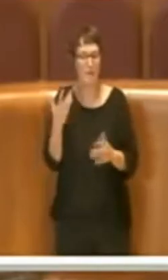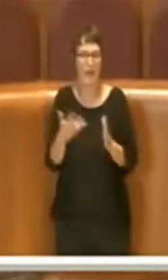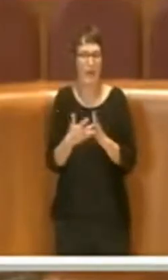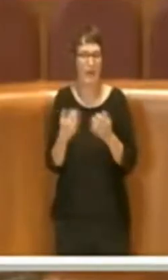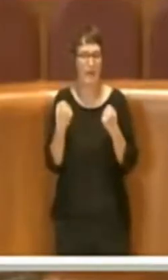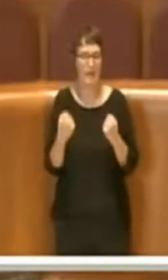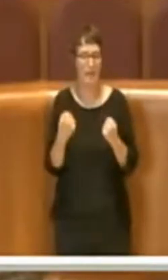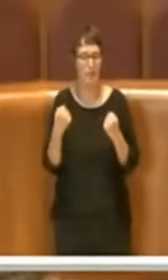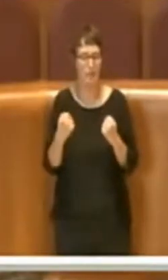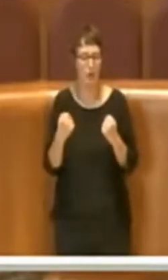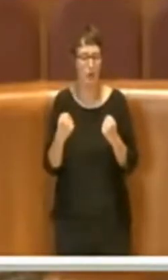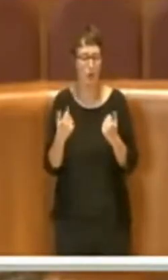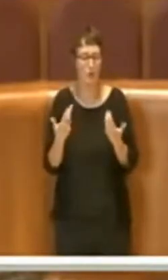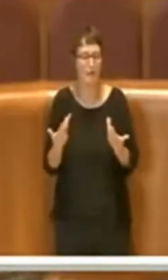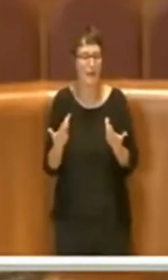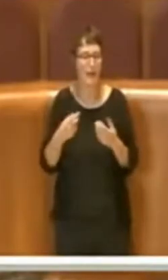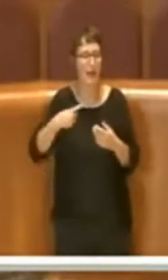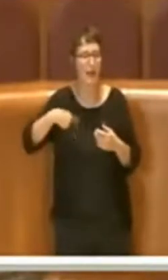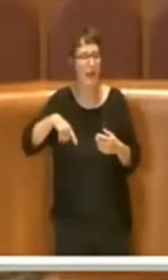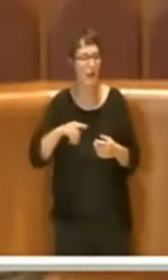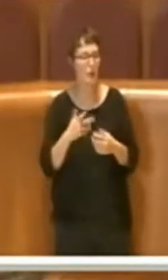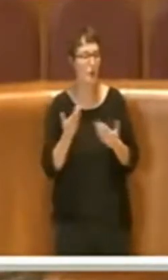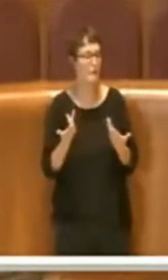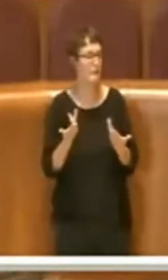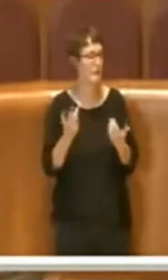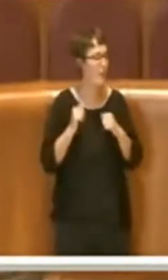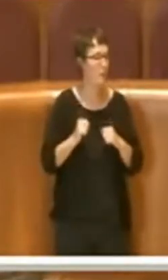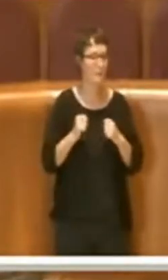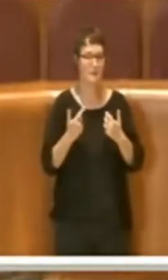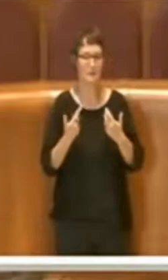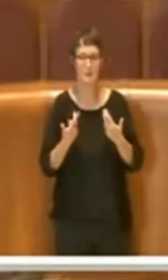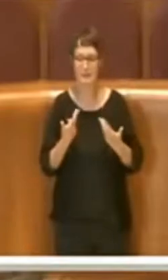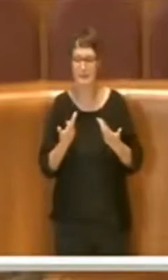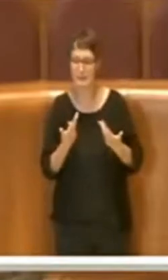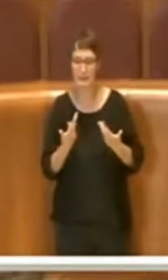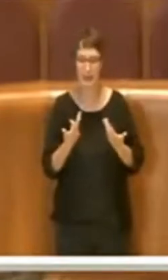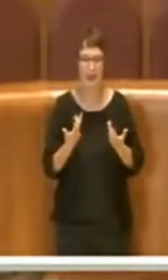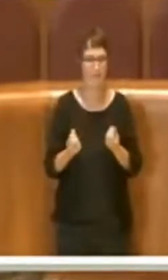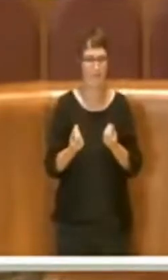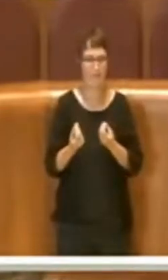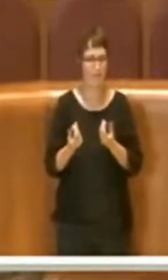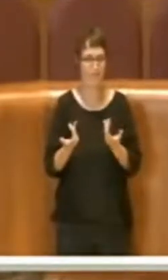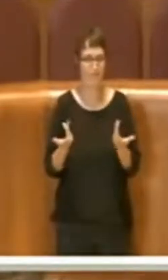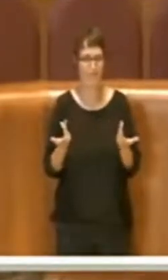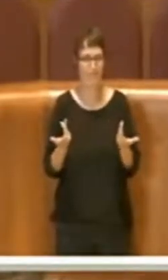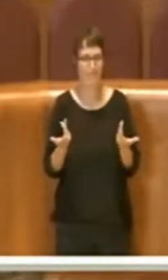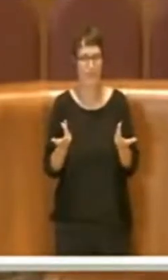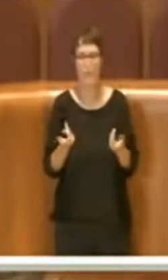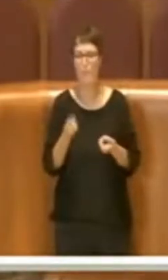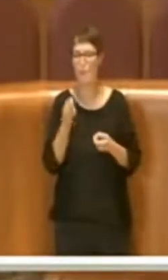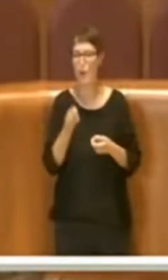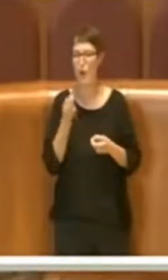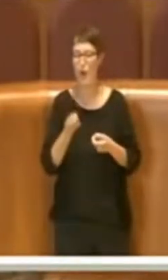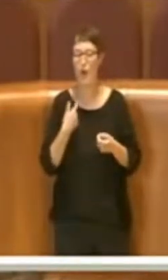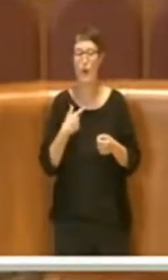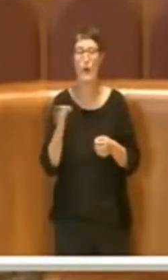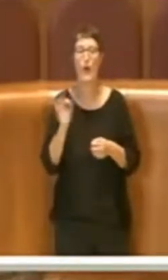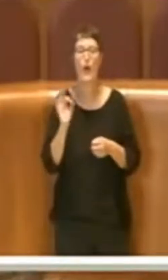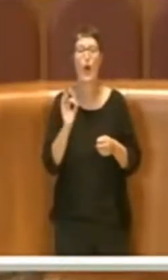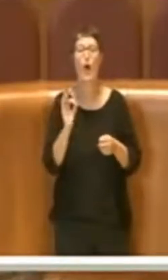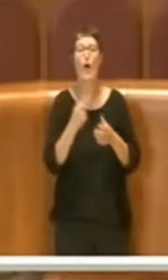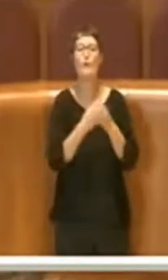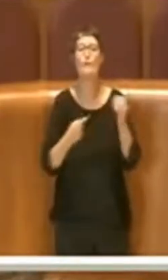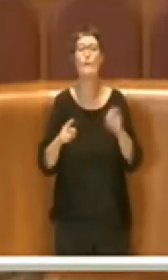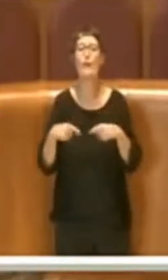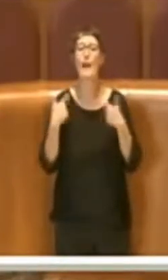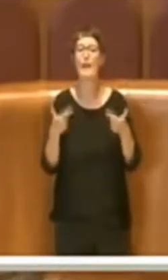per rispondere, anche se indirettamente all'intervento di chi mi ha preceduto, perché le alternative erano o far fallire ATAC, e non penso che